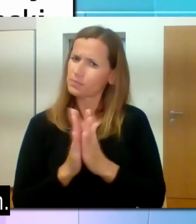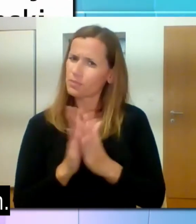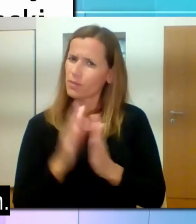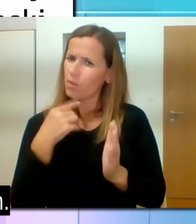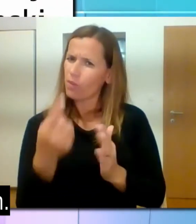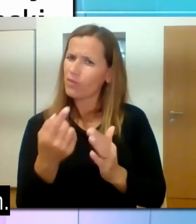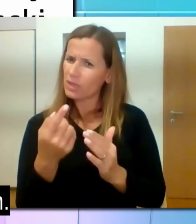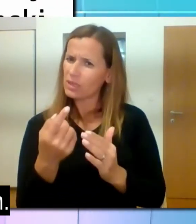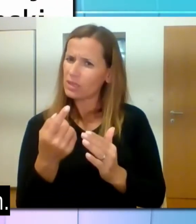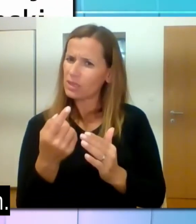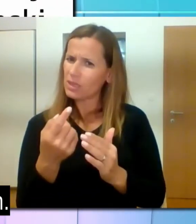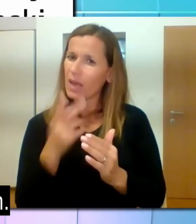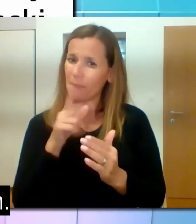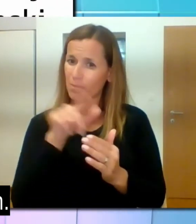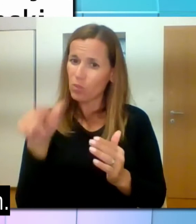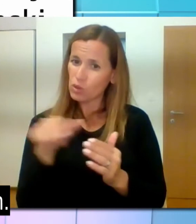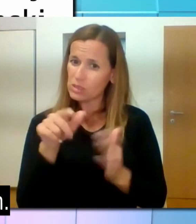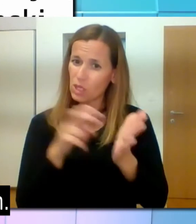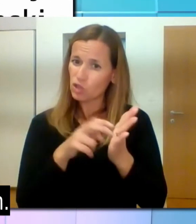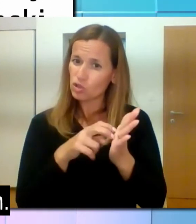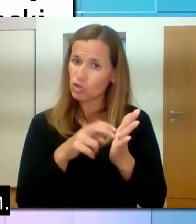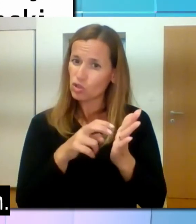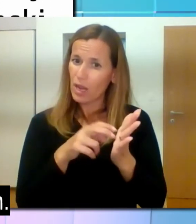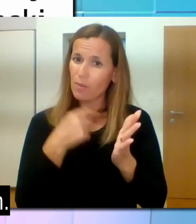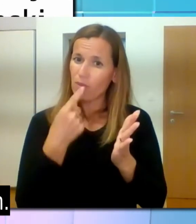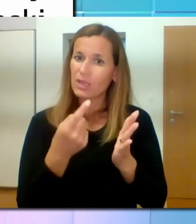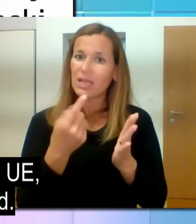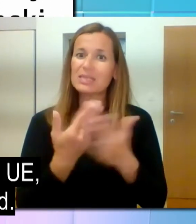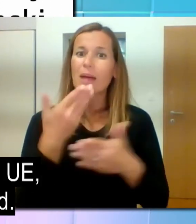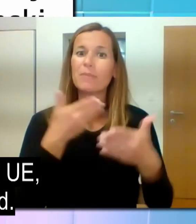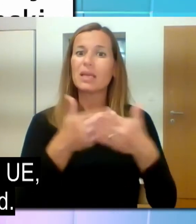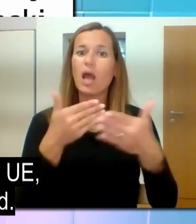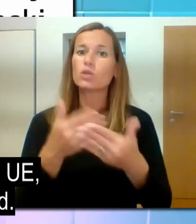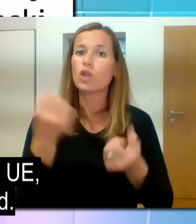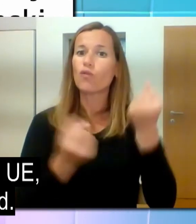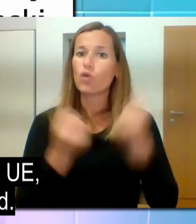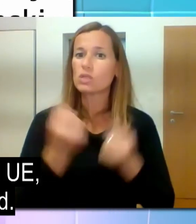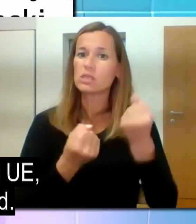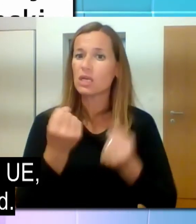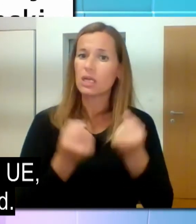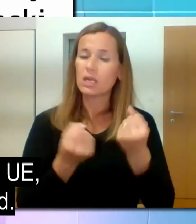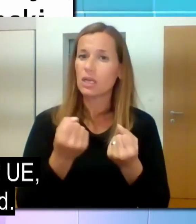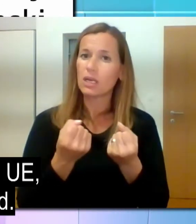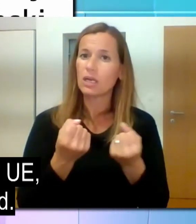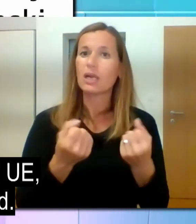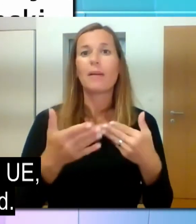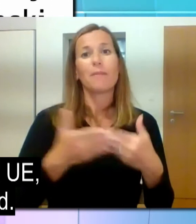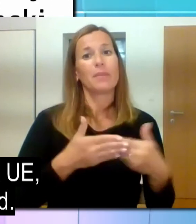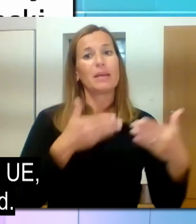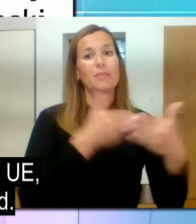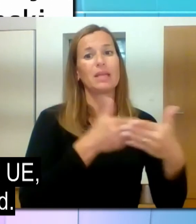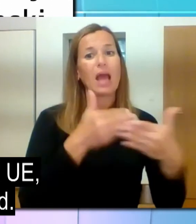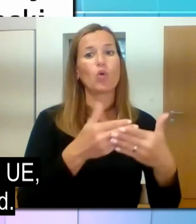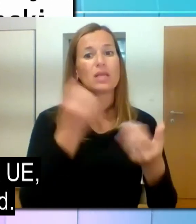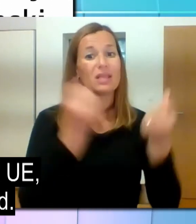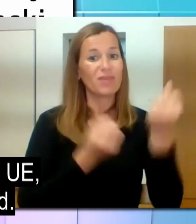Pri prilagoditvi vozil sicer lahko tudi jaz mogoče povzamem to, kaj je rečeno, da odloča